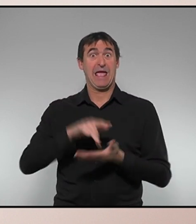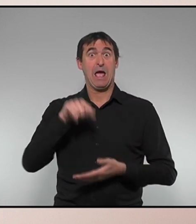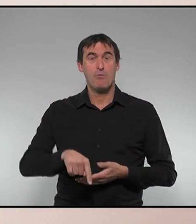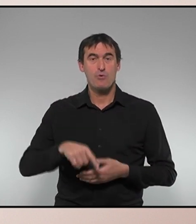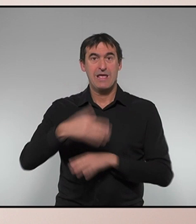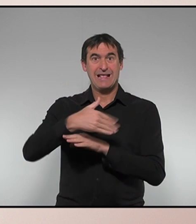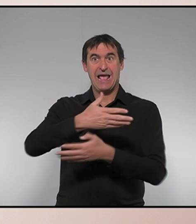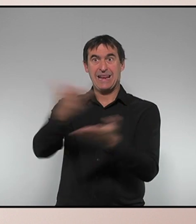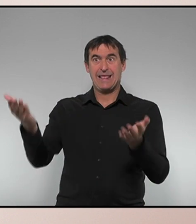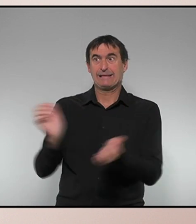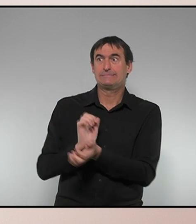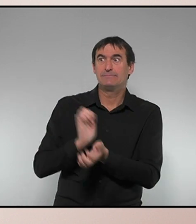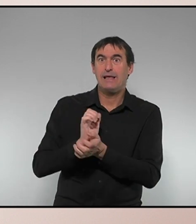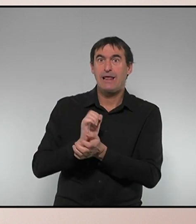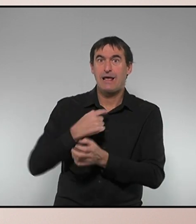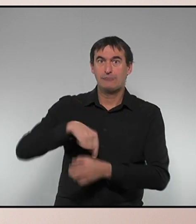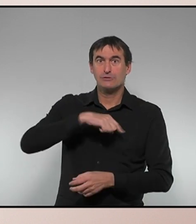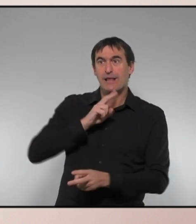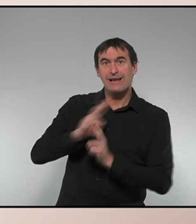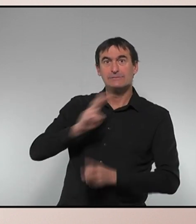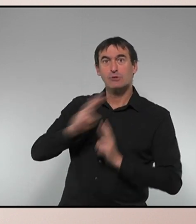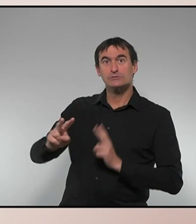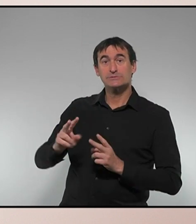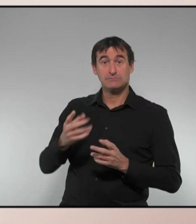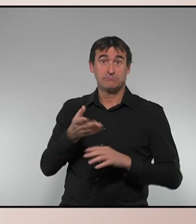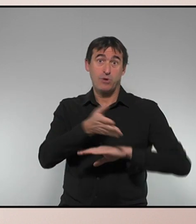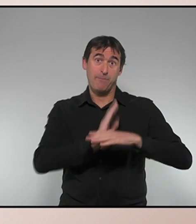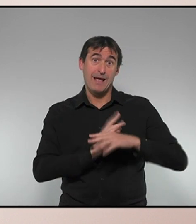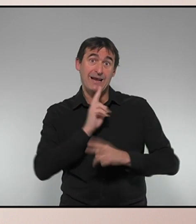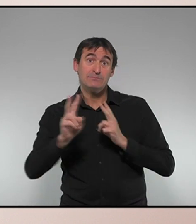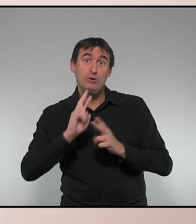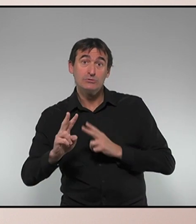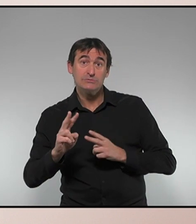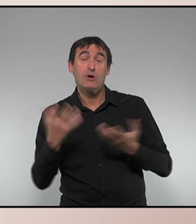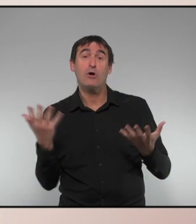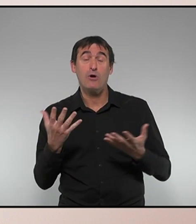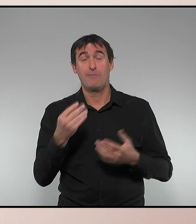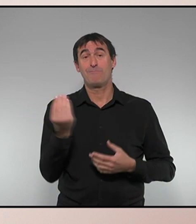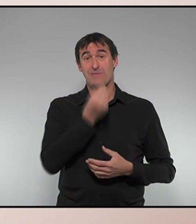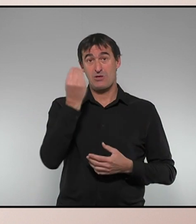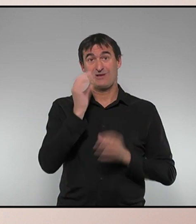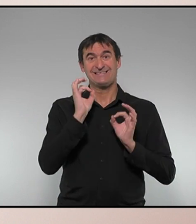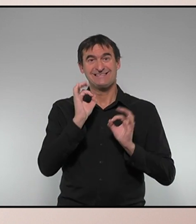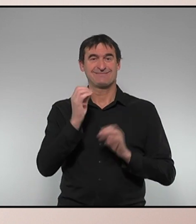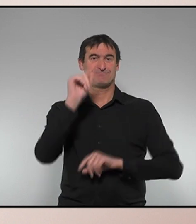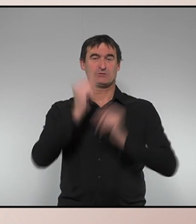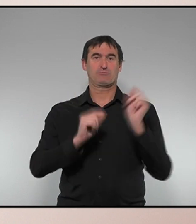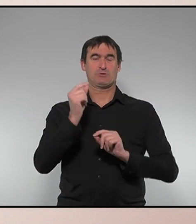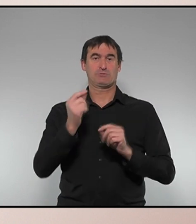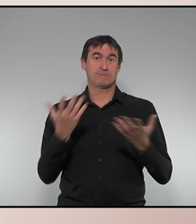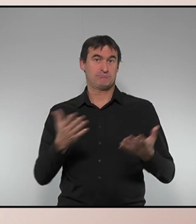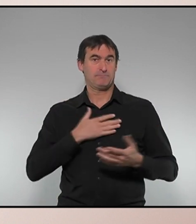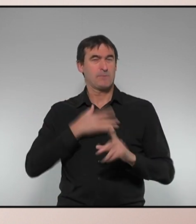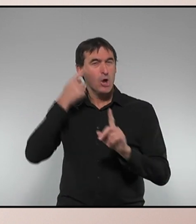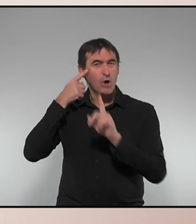demanant respostes, una part de les respostes es podran donar millor amb aquest pressupost. Per tant, aquest és el meu